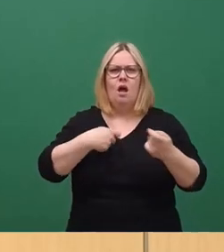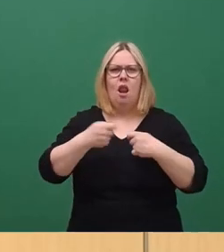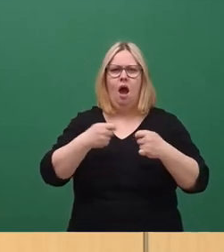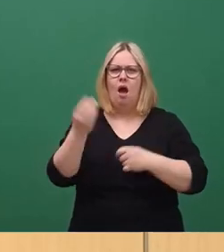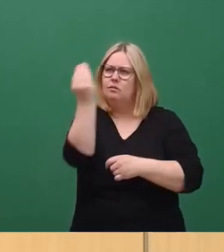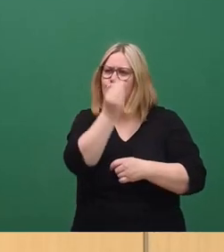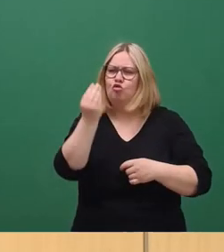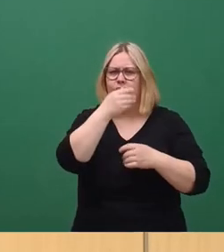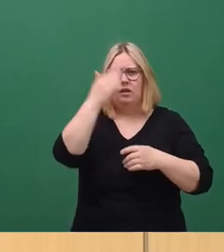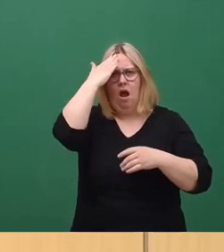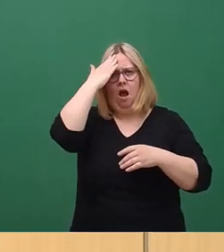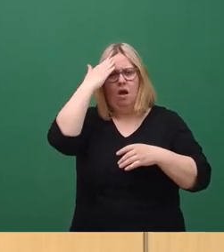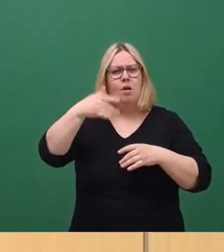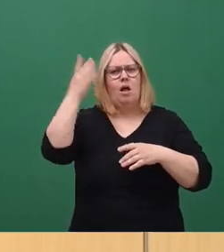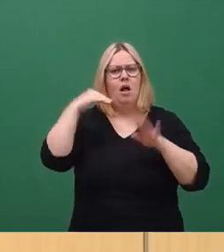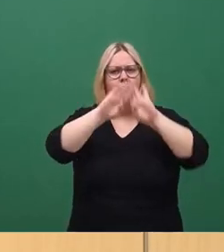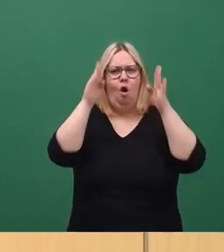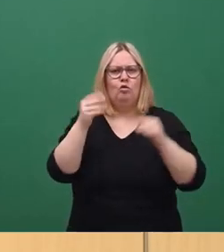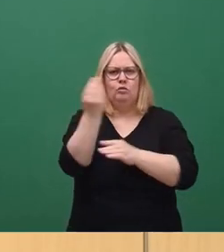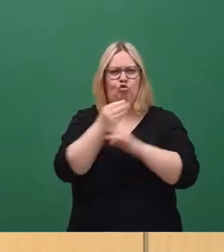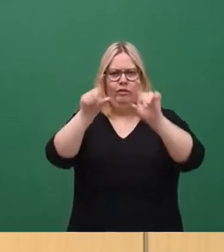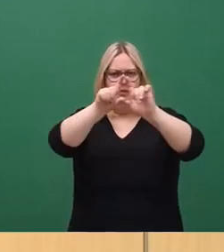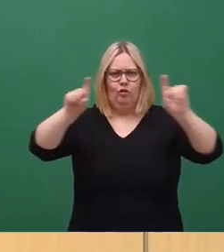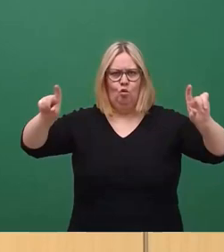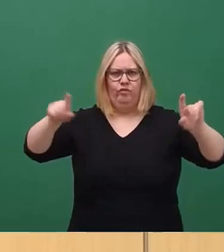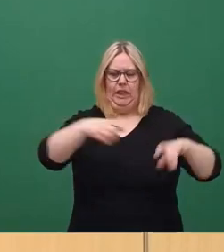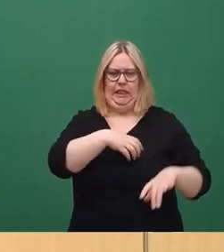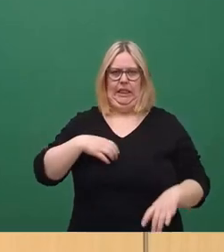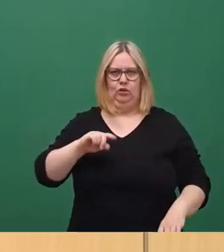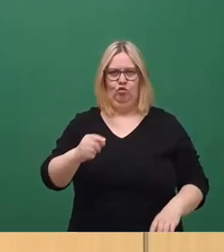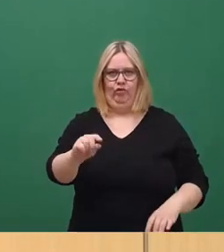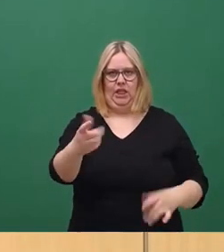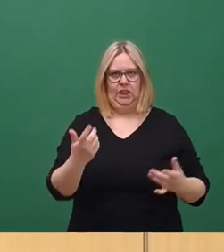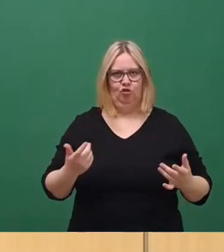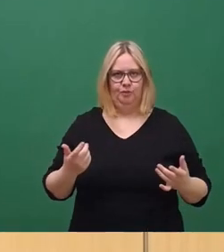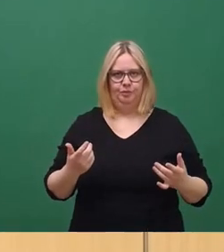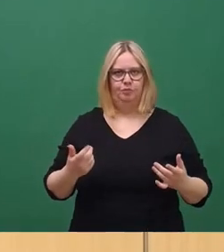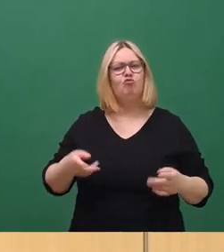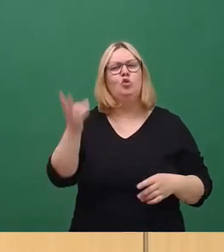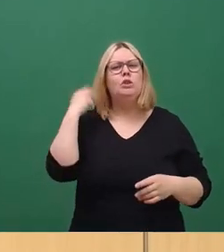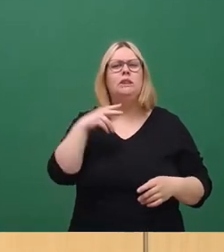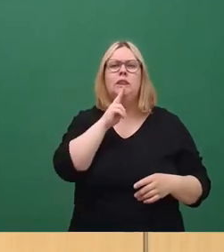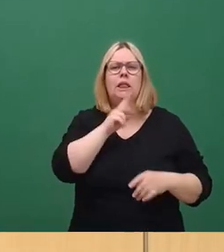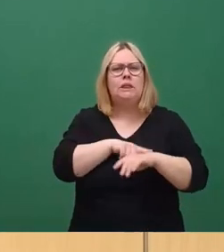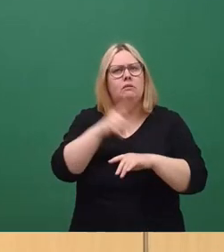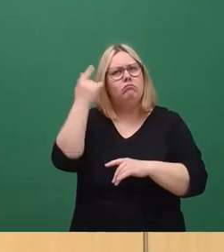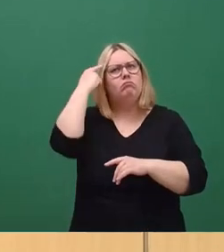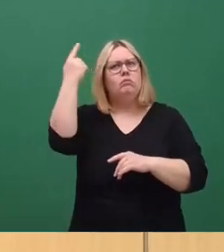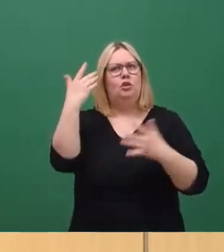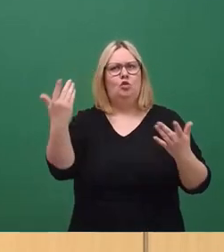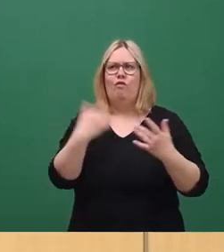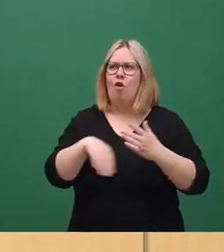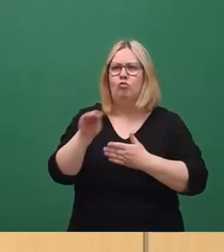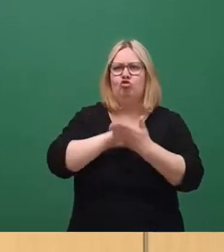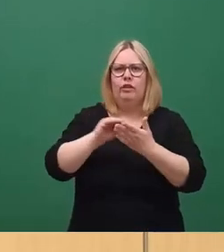Hausbeschriftung erinnern. Ein Thema, was mir in Dresden viel zu kurz kommt, aber da hatte man sich zu DDR-Zeiten was daraus gedacht. Warum? Die Beschriftung